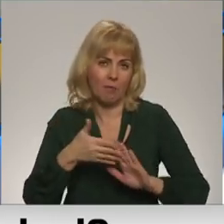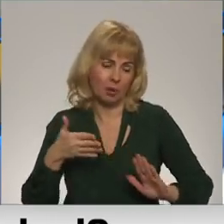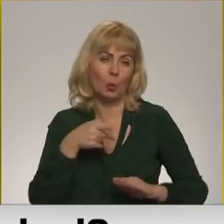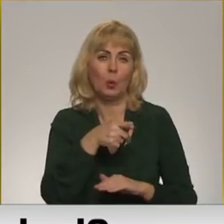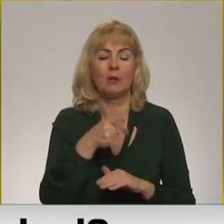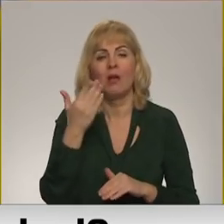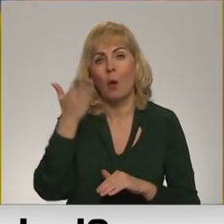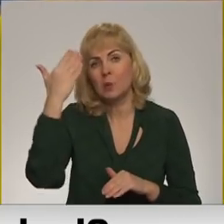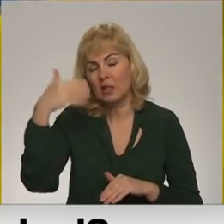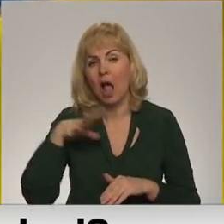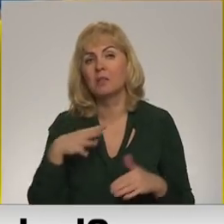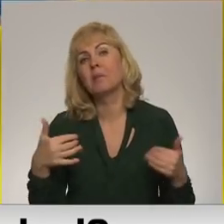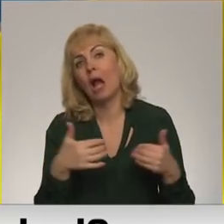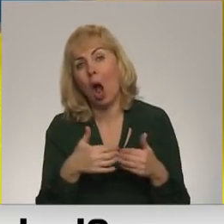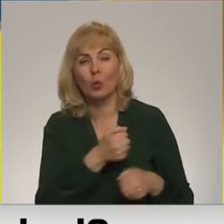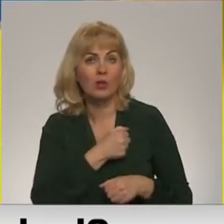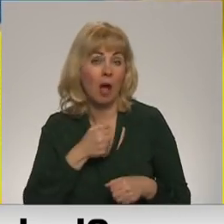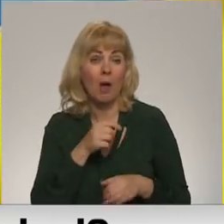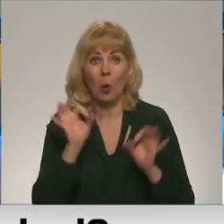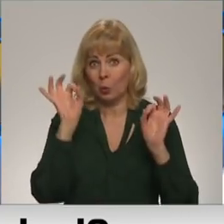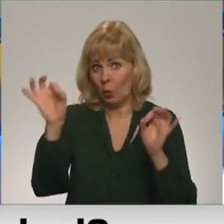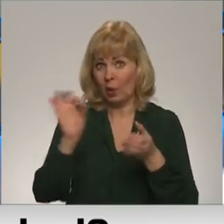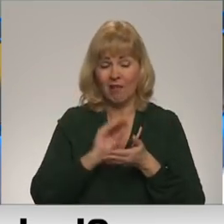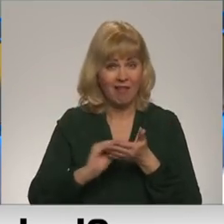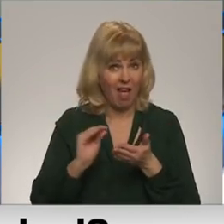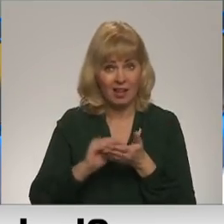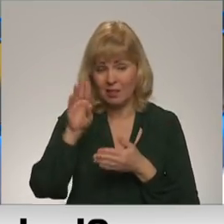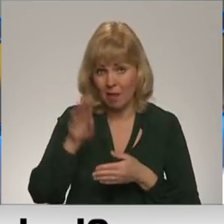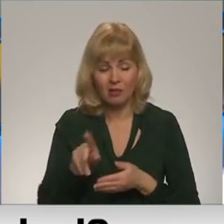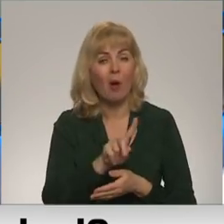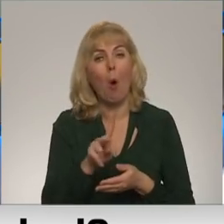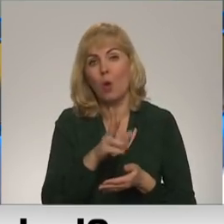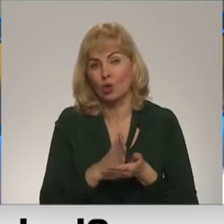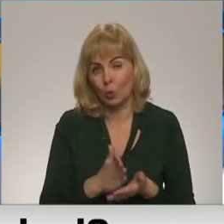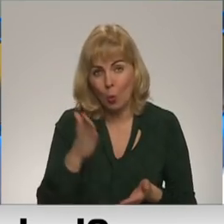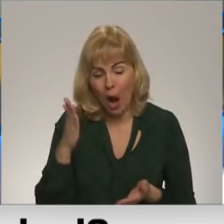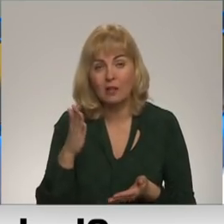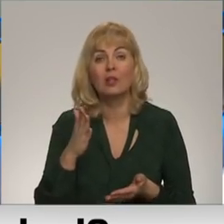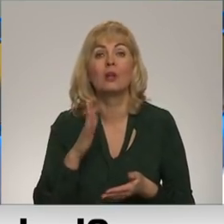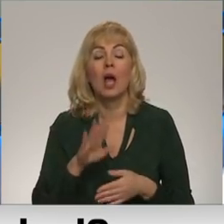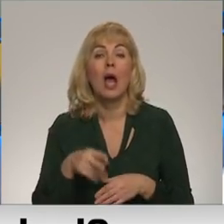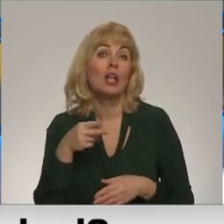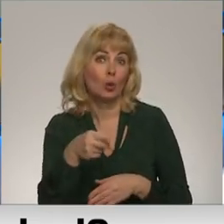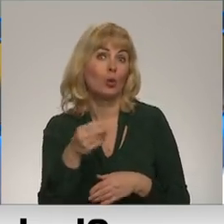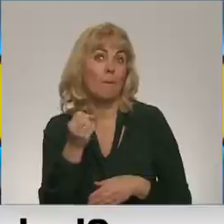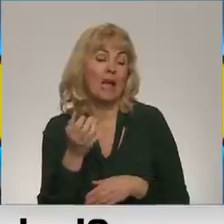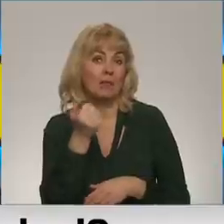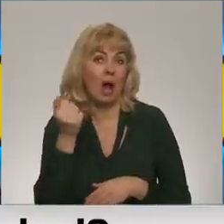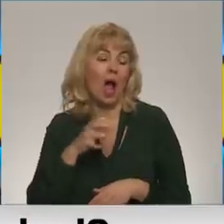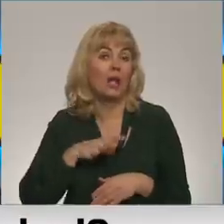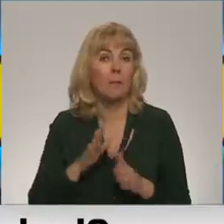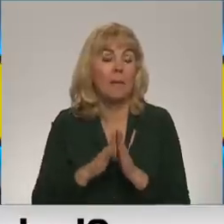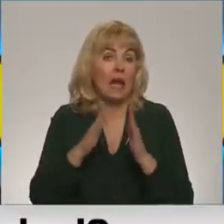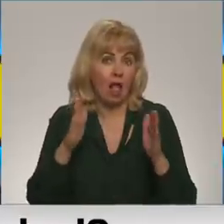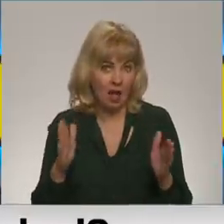tas dēls, kas ir karojis armijā, ja viņš neraksta nedēļu mēnesi, ka kaut kas ir noticis. Pēc 14. gada bija lielais, lielais